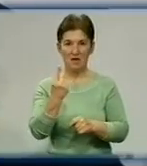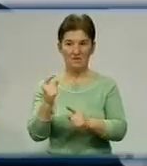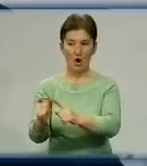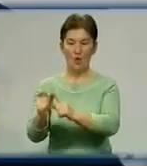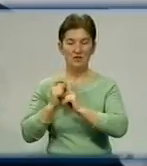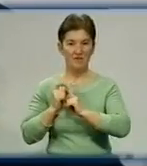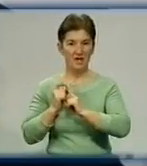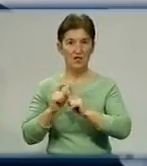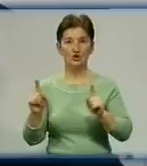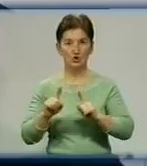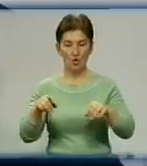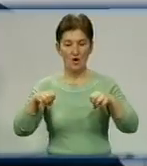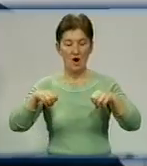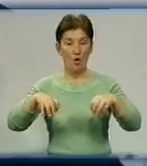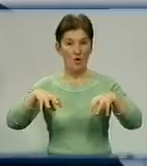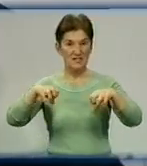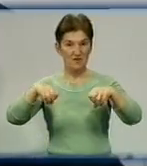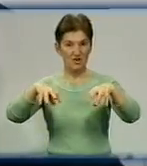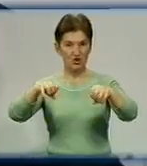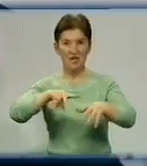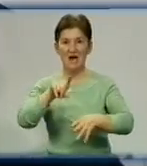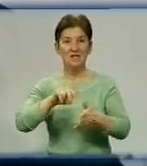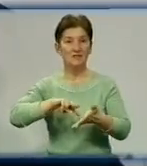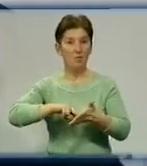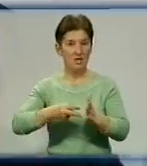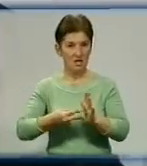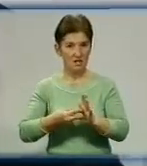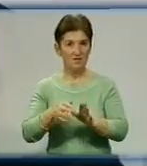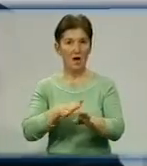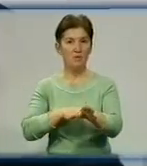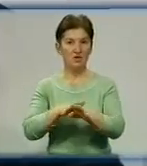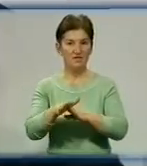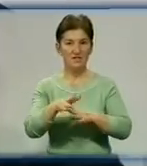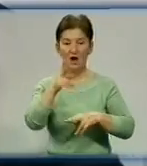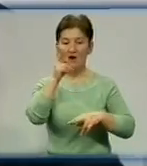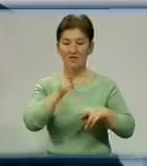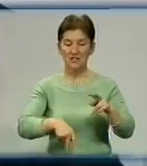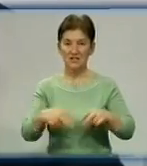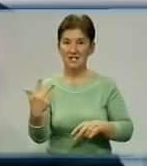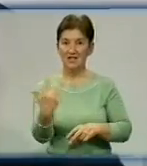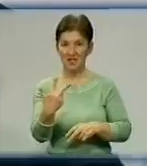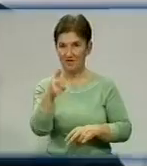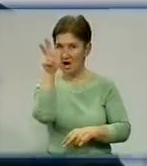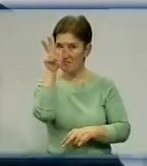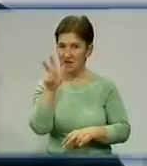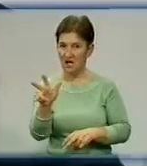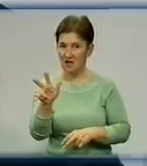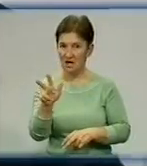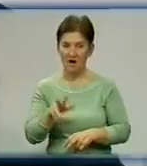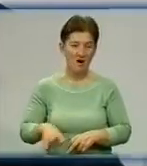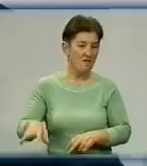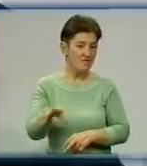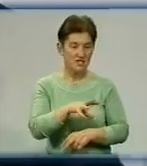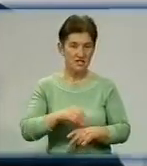що освітлення дитячої площадки запланировано провести в кінці третєго кварталу. Всі подобні